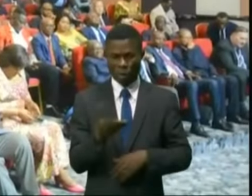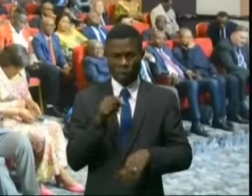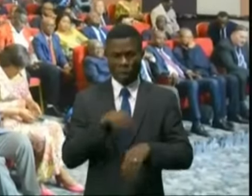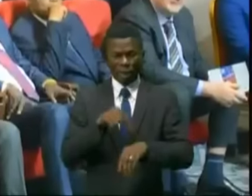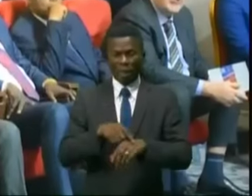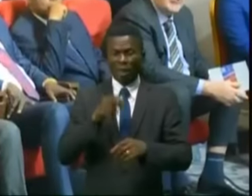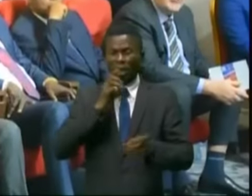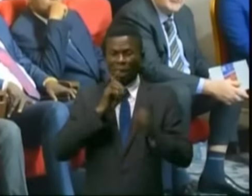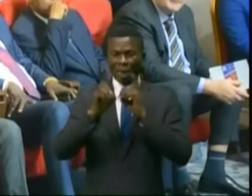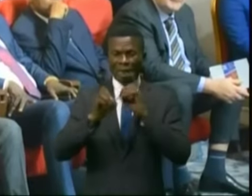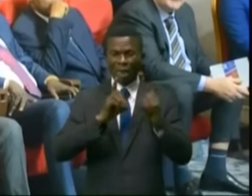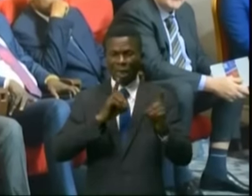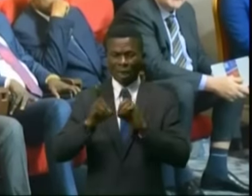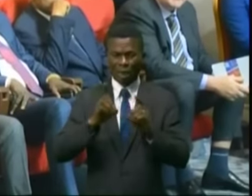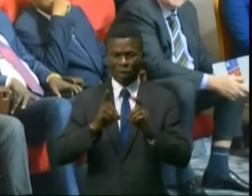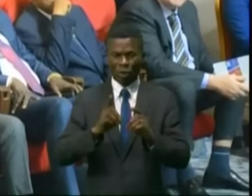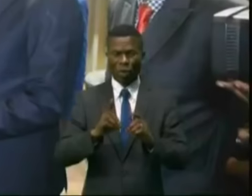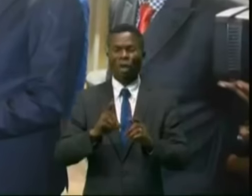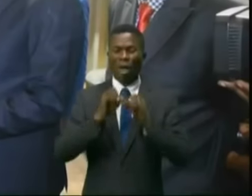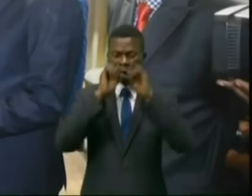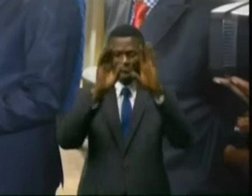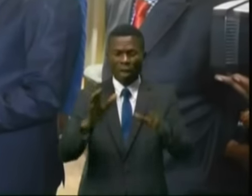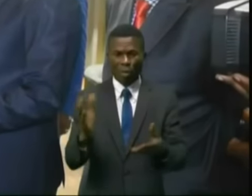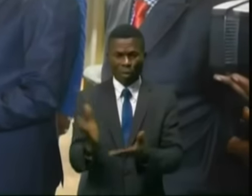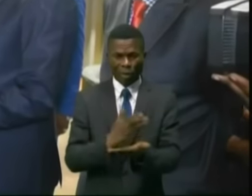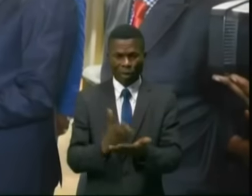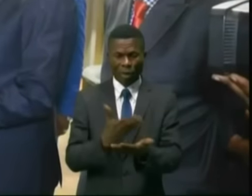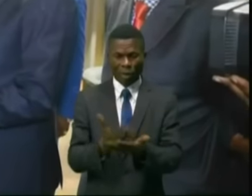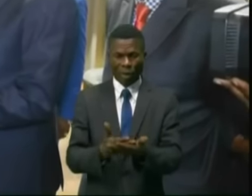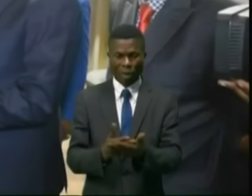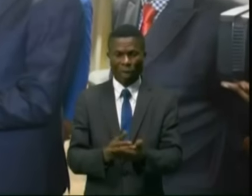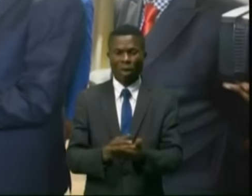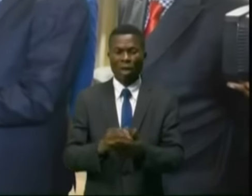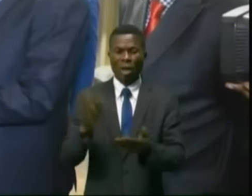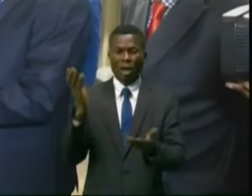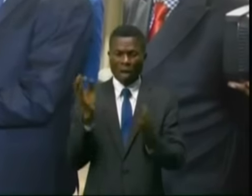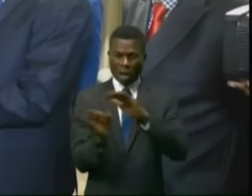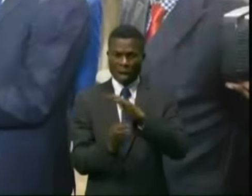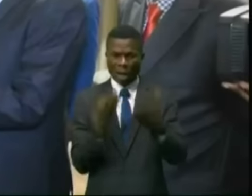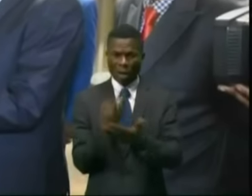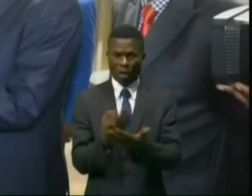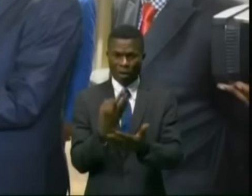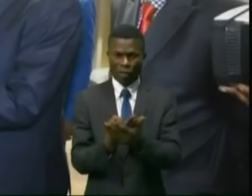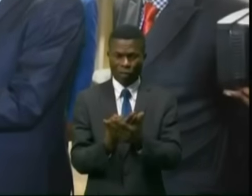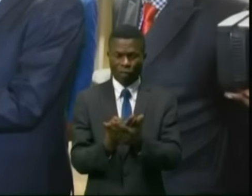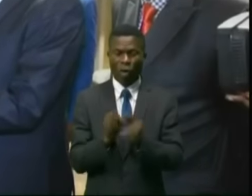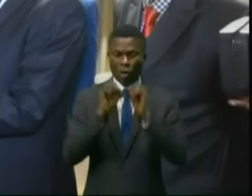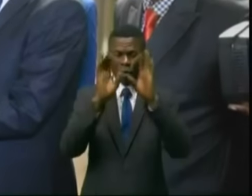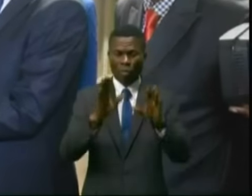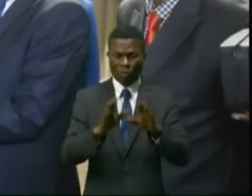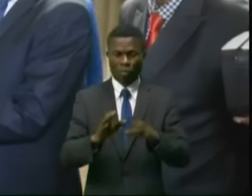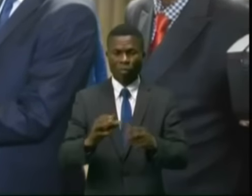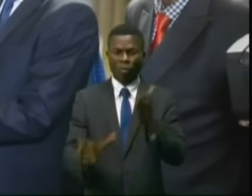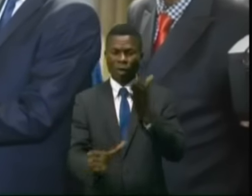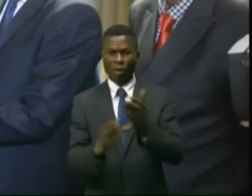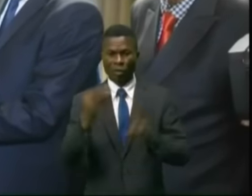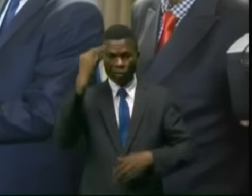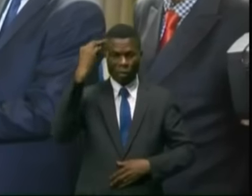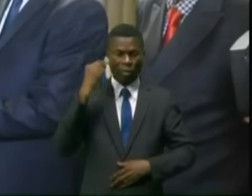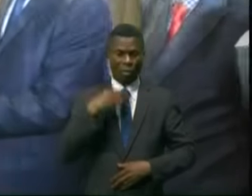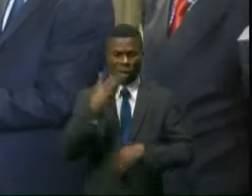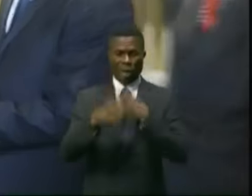de discours, suivi du vernissage du livre, il est porté sur le fond bâtissement par le vice-premier ministre en charge des affaires étrangères,